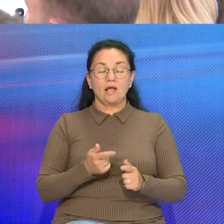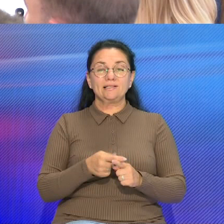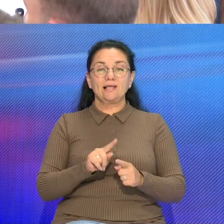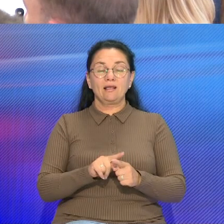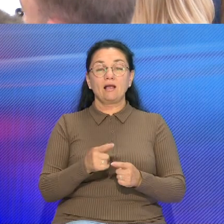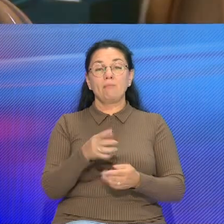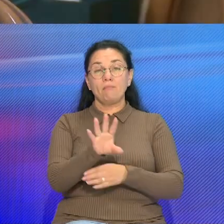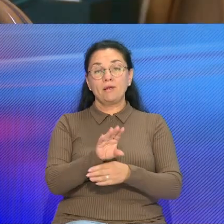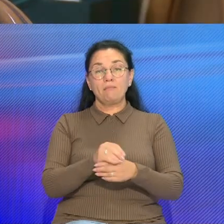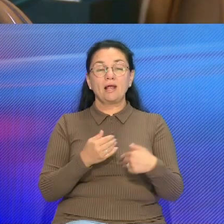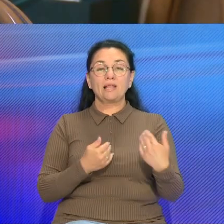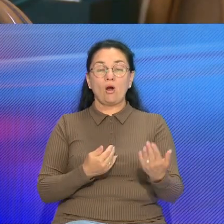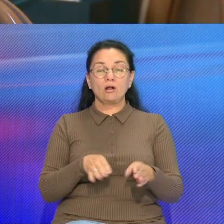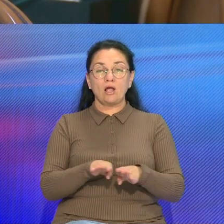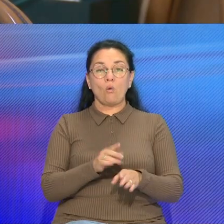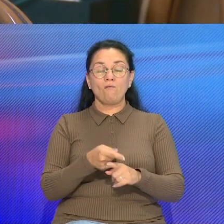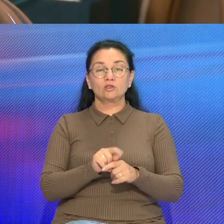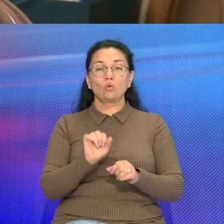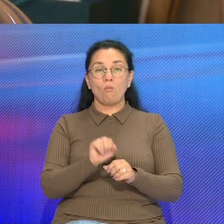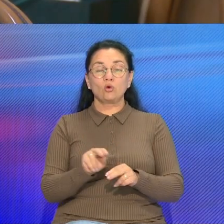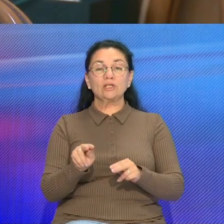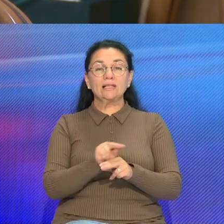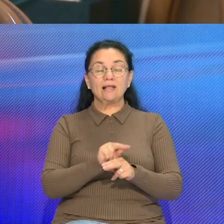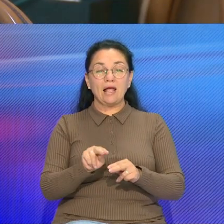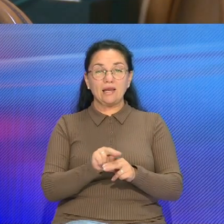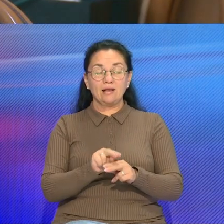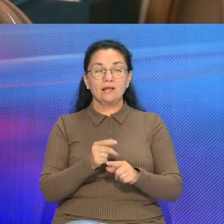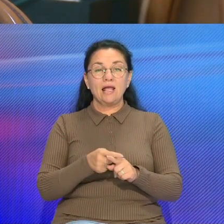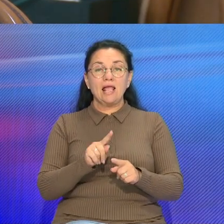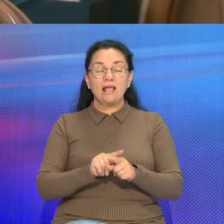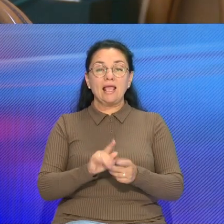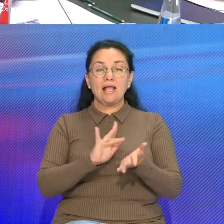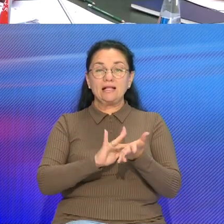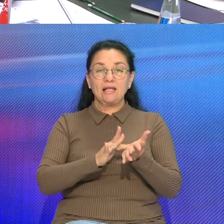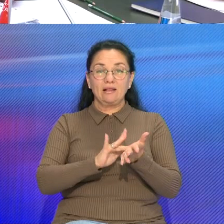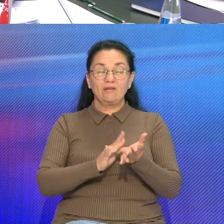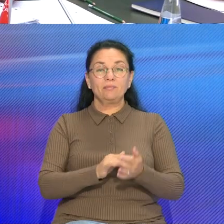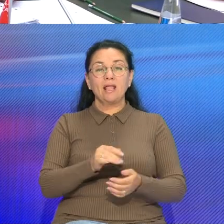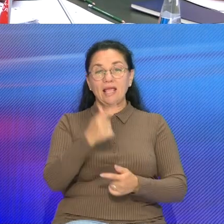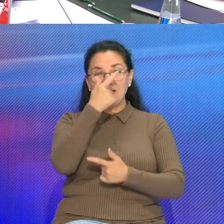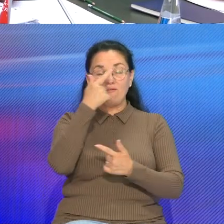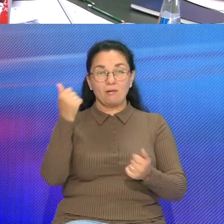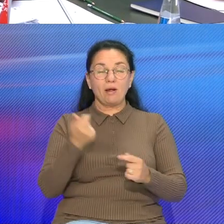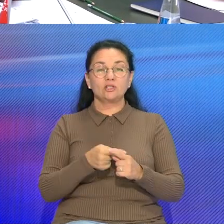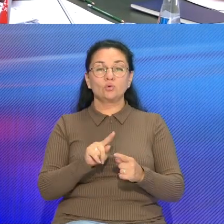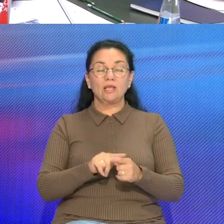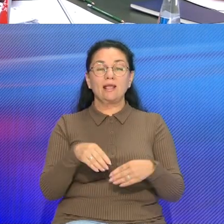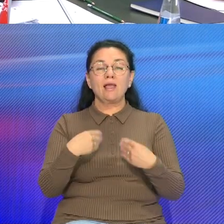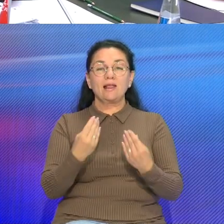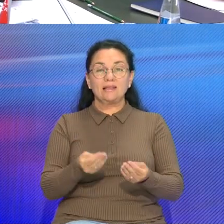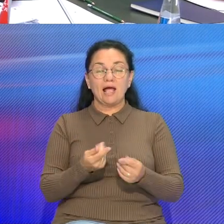приклада таких, які дозволят аккумулявать базы данных доктовоскопичной информации Это в свою шаргу даст рычаги